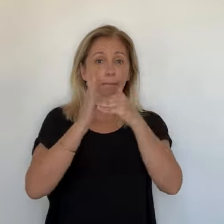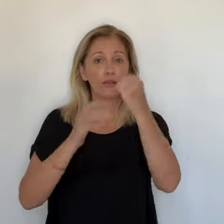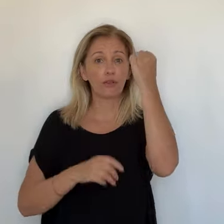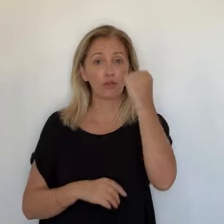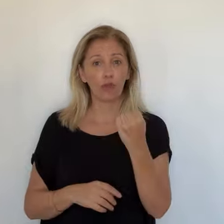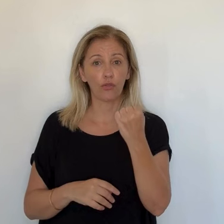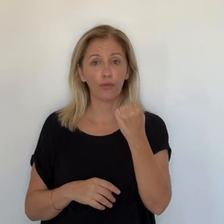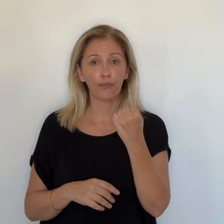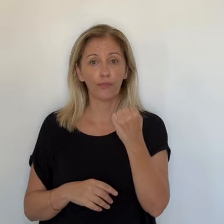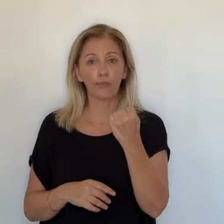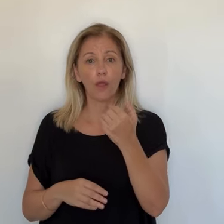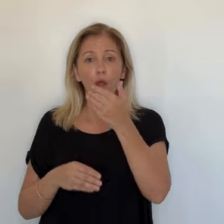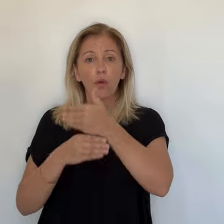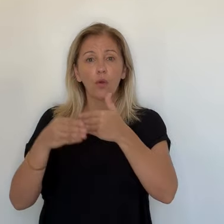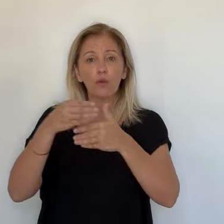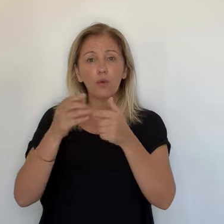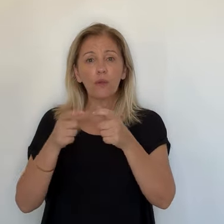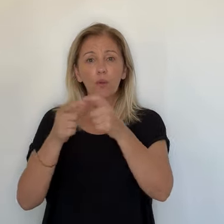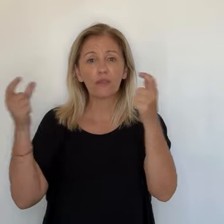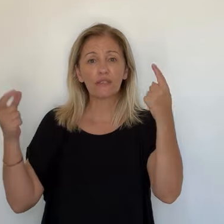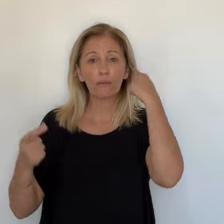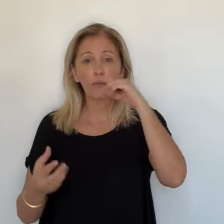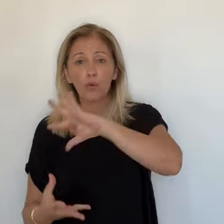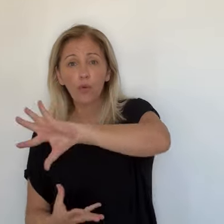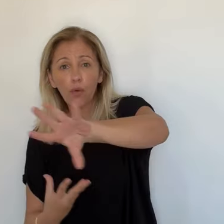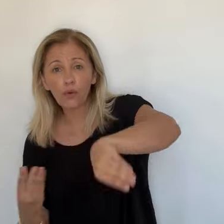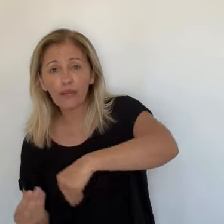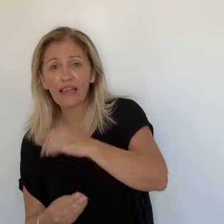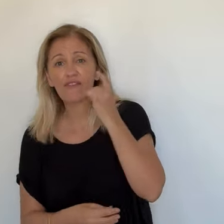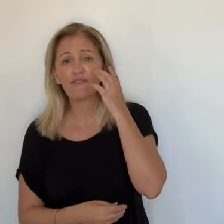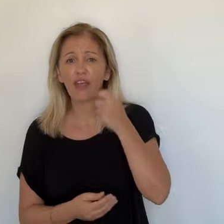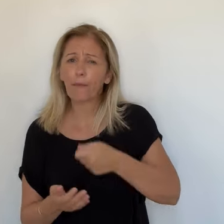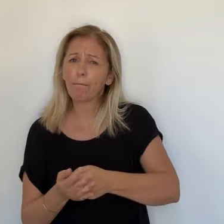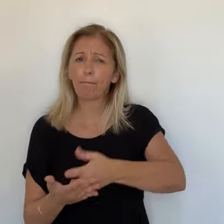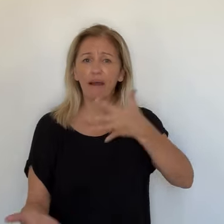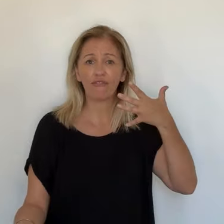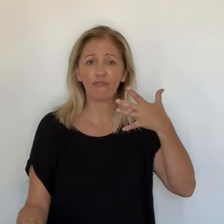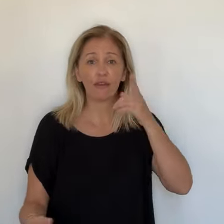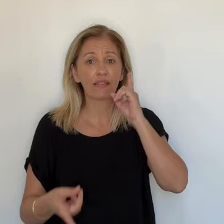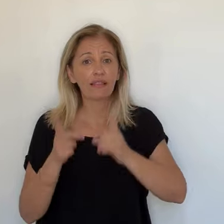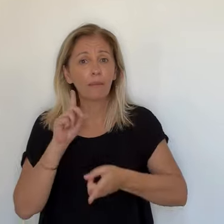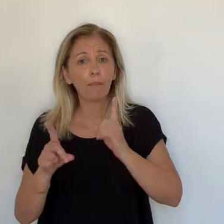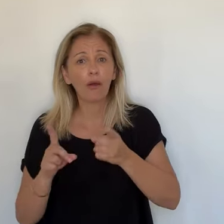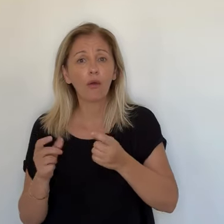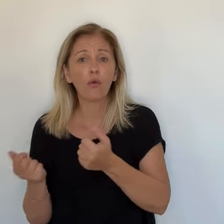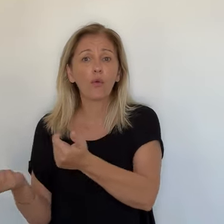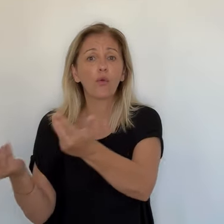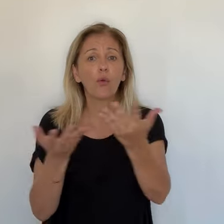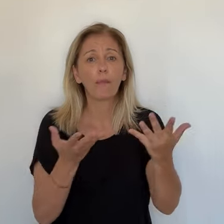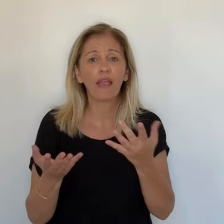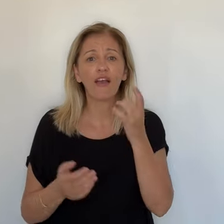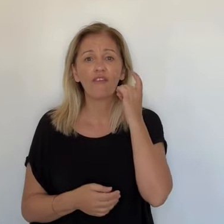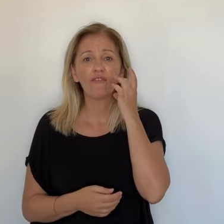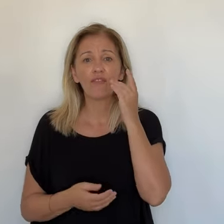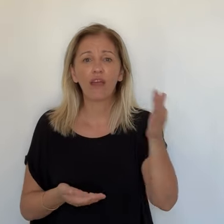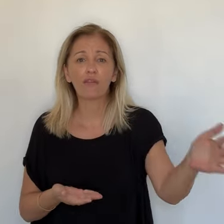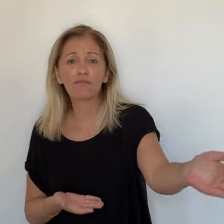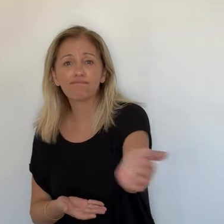Parce que mine de rien,'est des investissements lourds. Tout dépend des volumes qu'on voulait traiter, mais une usine vraiment